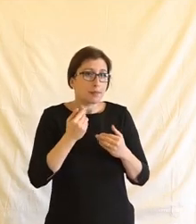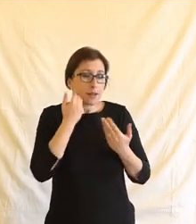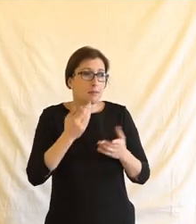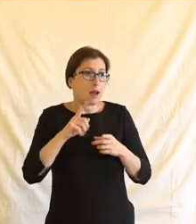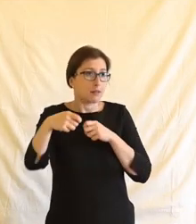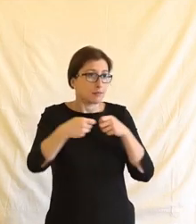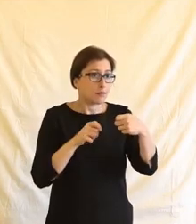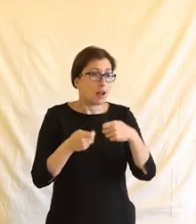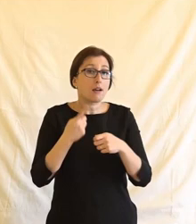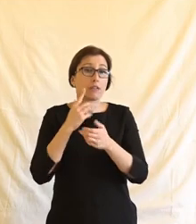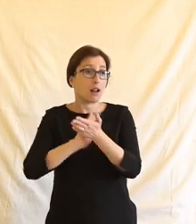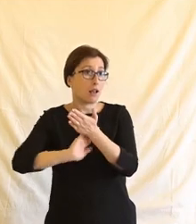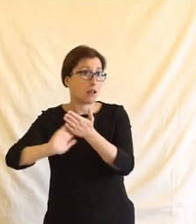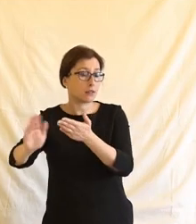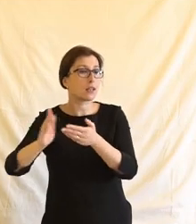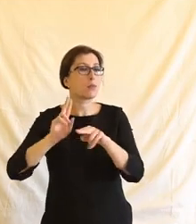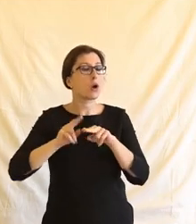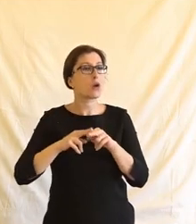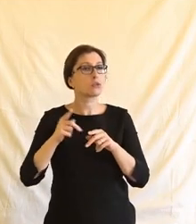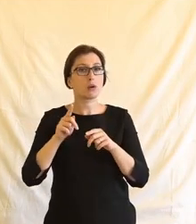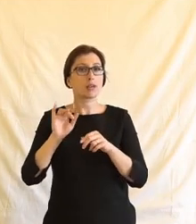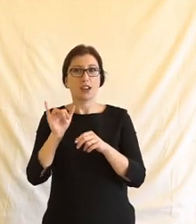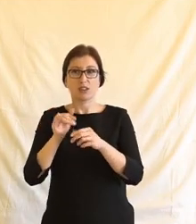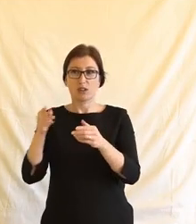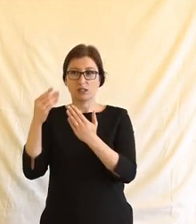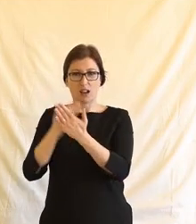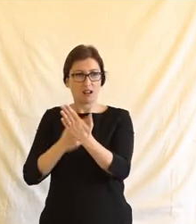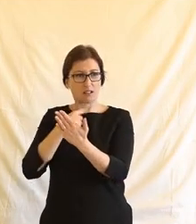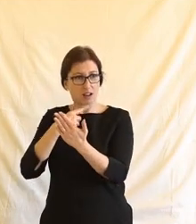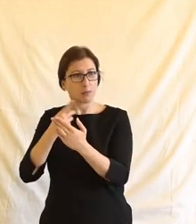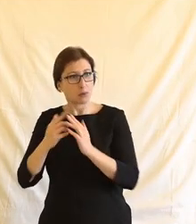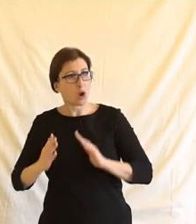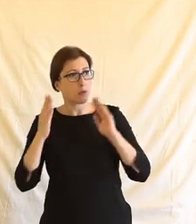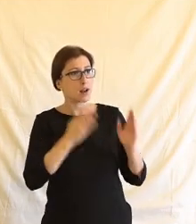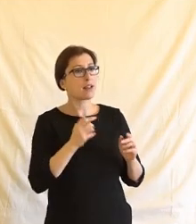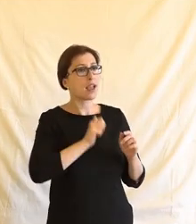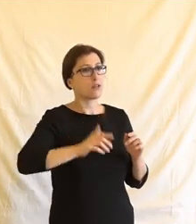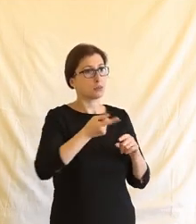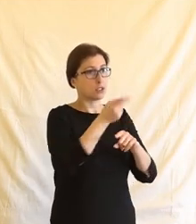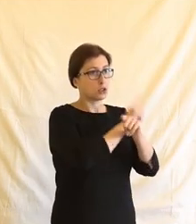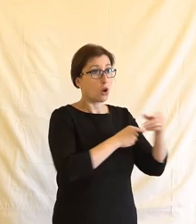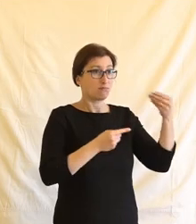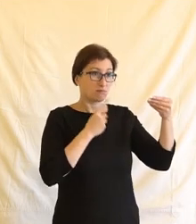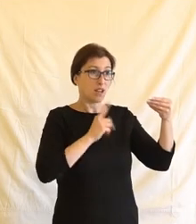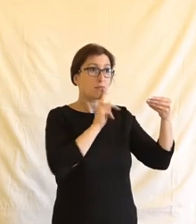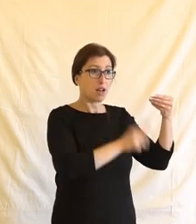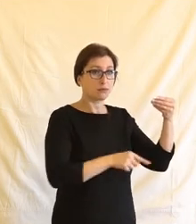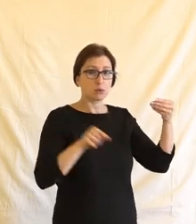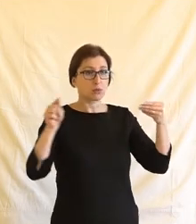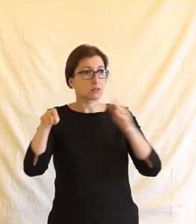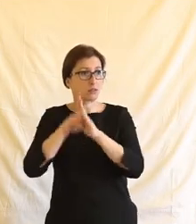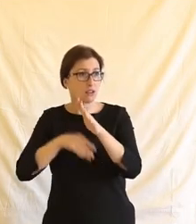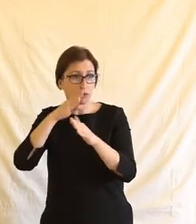to třeba projde a pak někdo se na ten Evropský soud nakonec obrátí, dojde to k němu, ale bude to třeba celý ten proces, taky může trvat 8 nebo 10 let